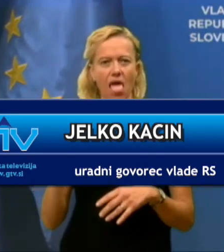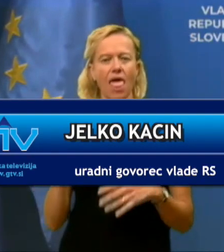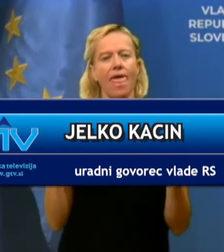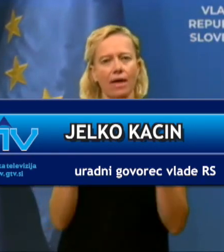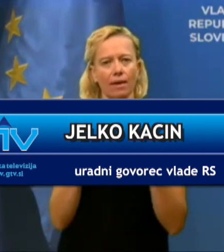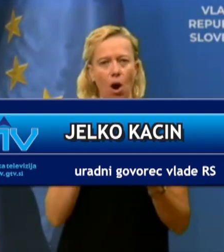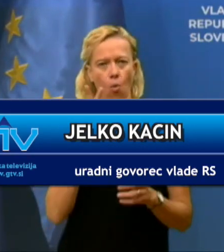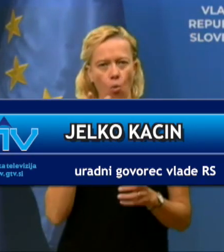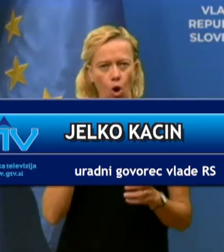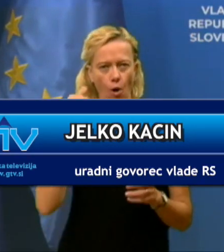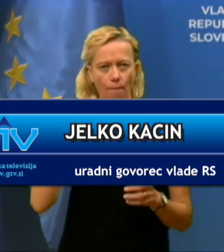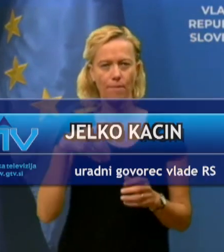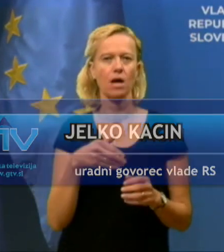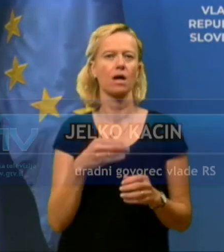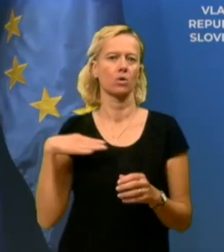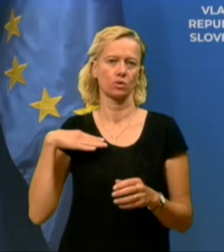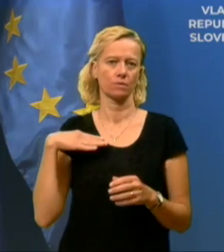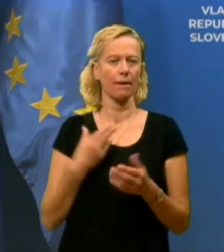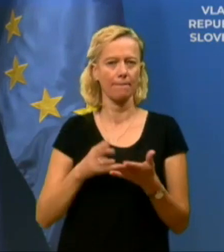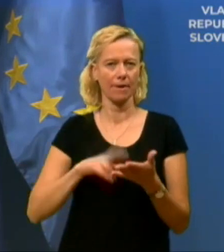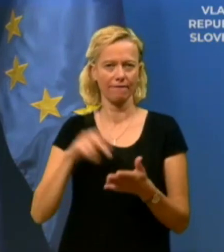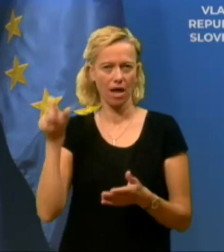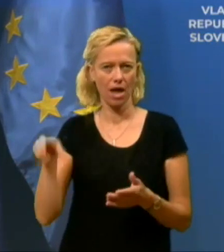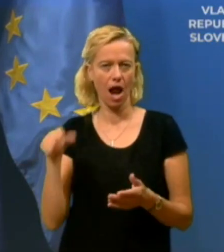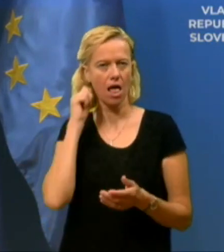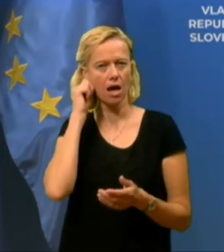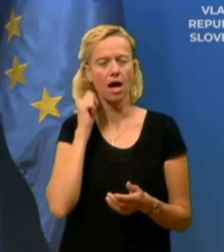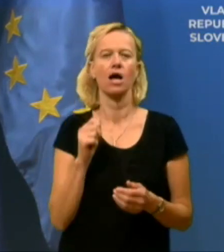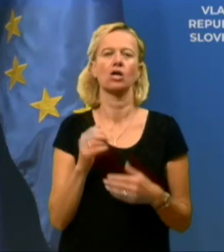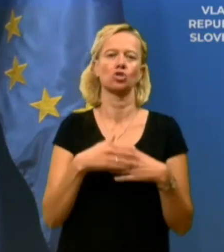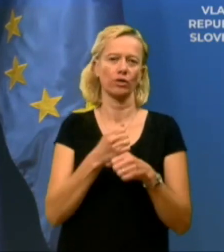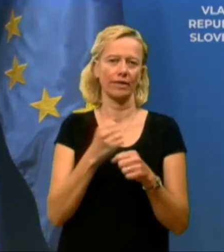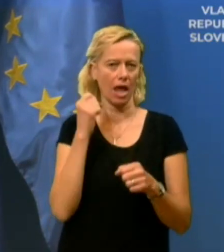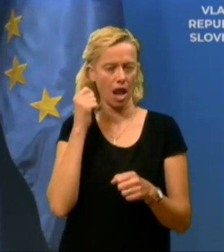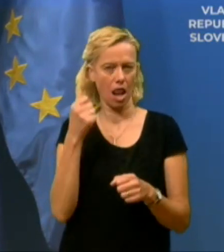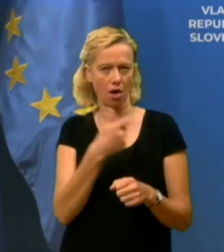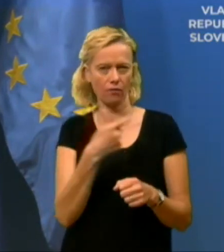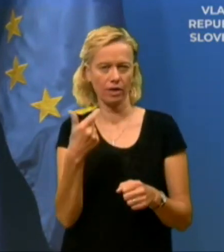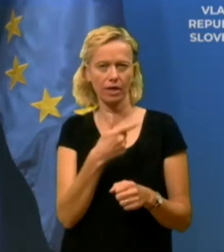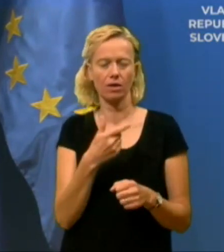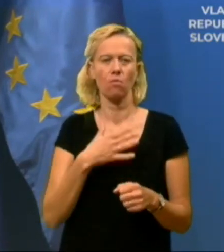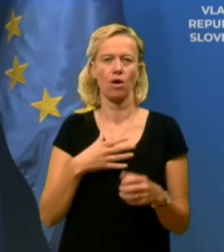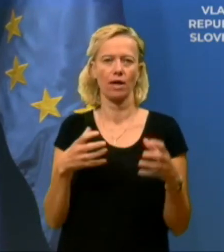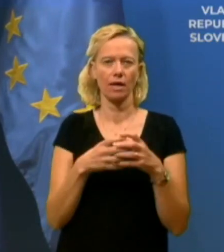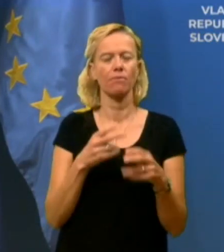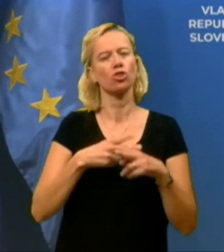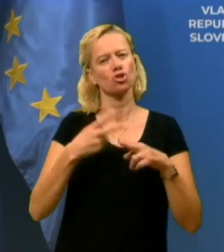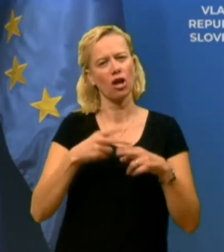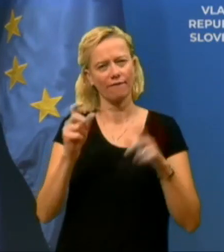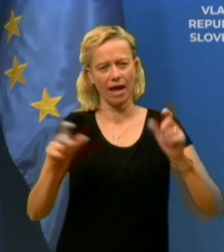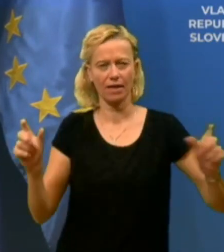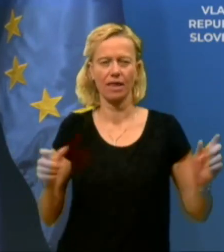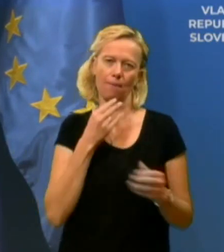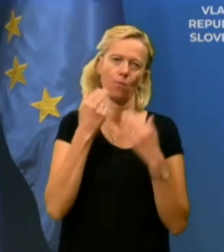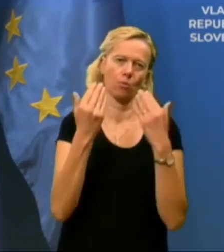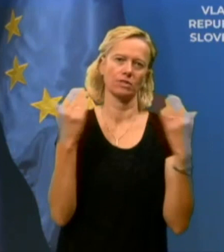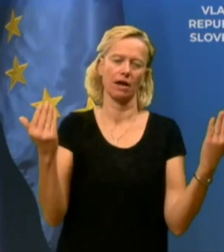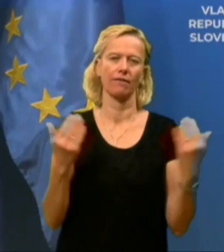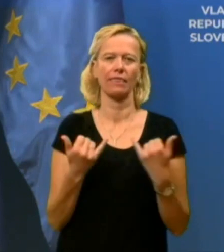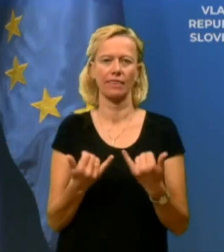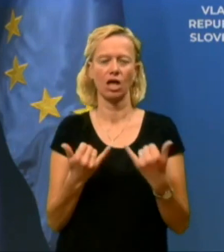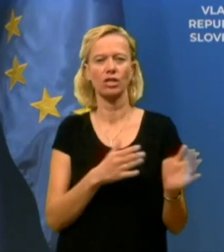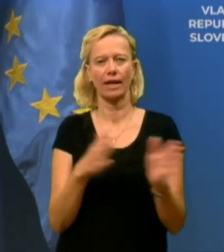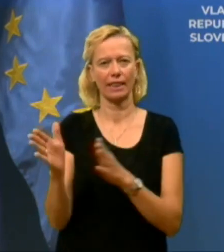UKOM, gospa Prevajavka, sodelavki v mojej ekipi, državljanke in državljani, lepo pozdravljeni na današnji redni